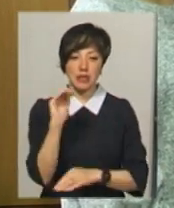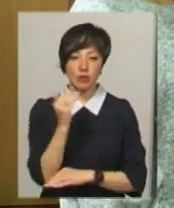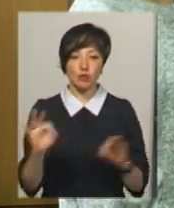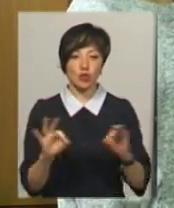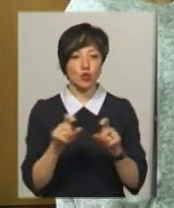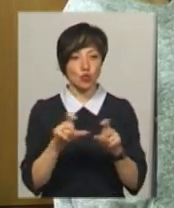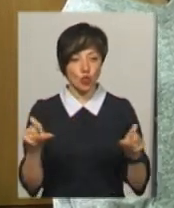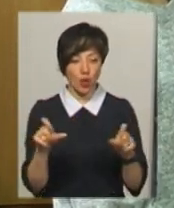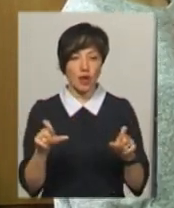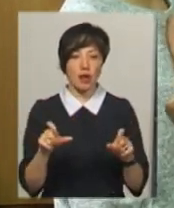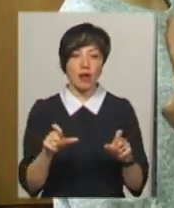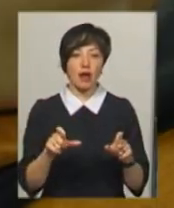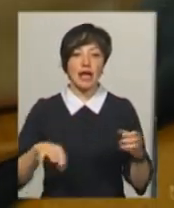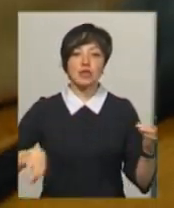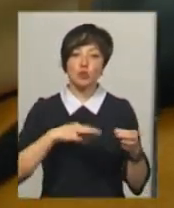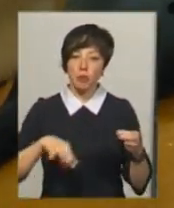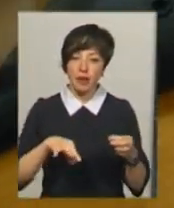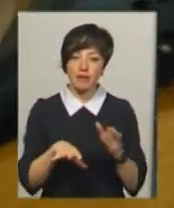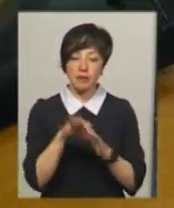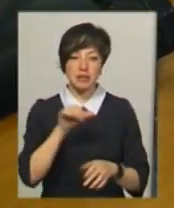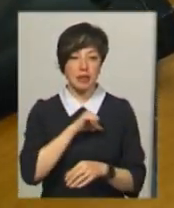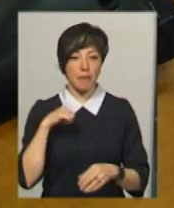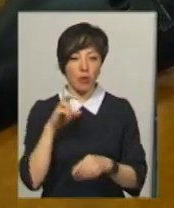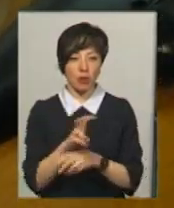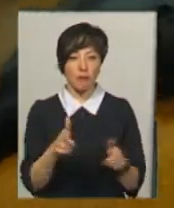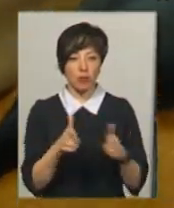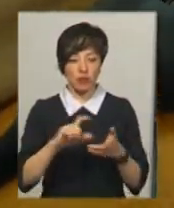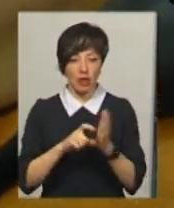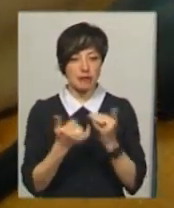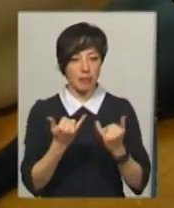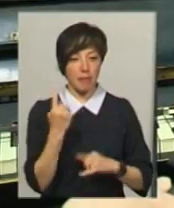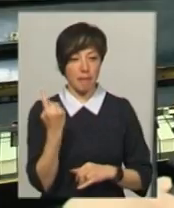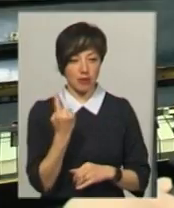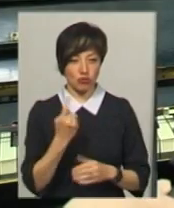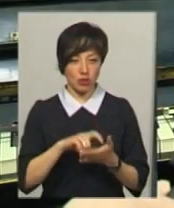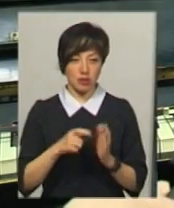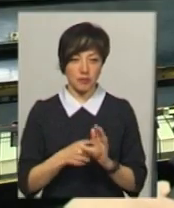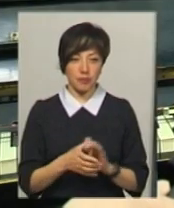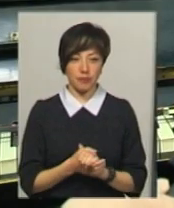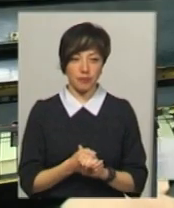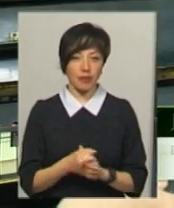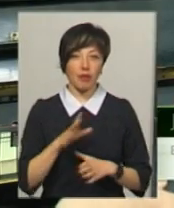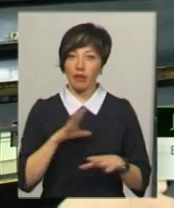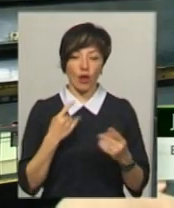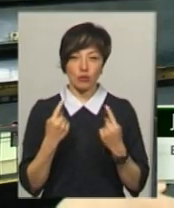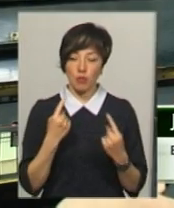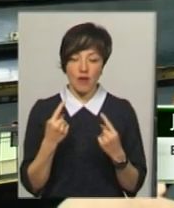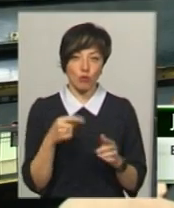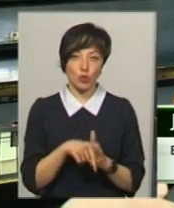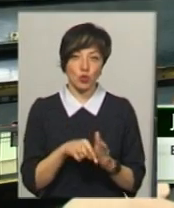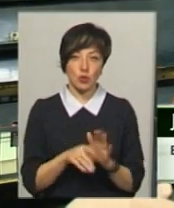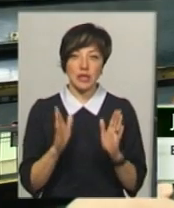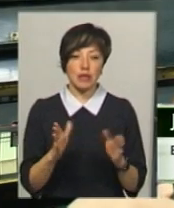музичну школу. Інструмент Аріна вибрала сама, перший рік ходила в підготовчий клас, тепер у перший. Вона не розмовляла. По суті,